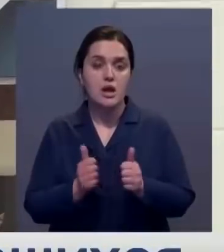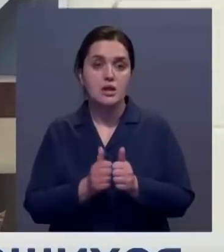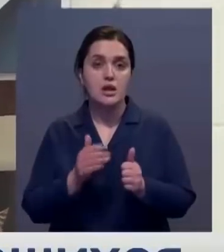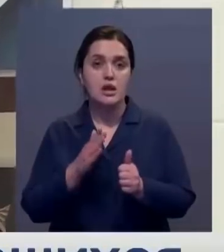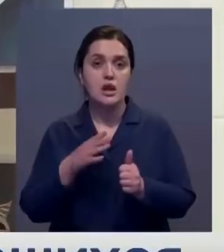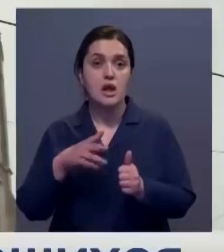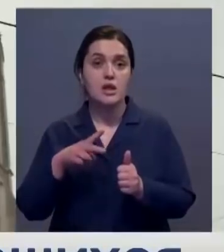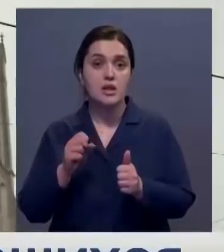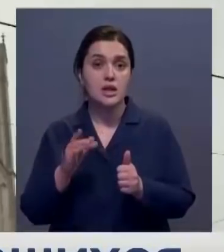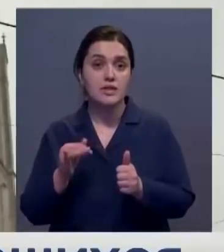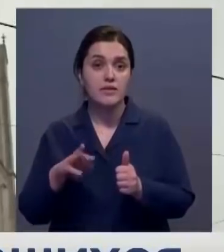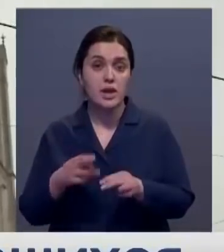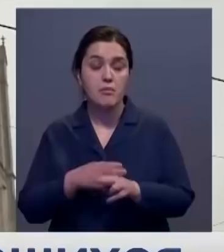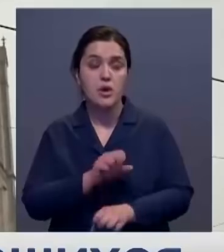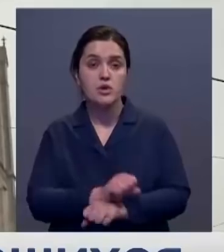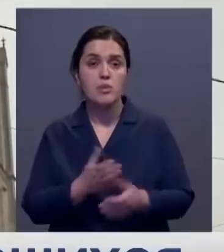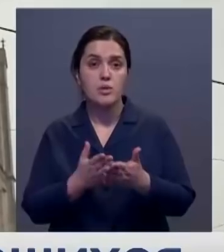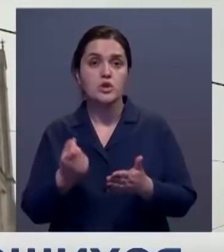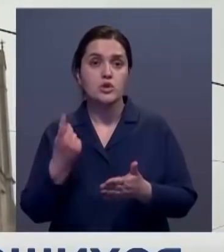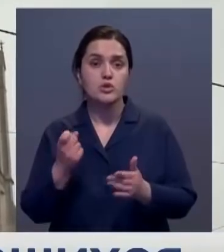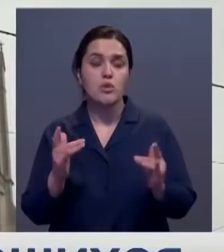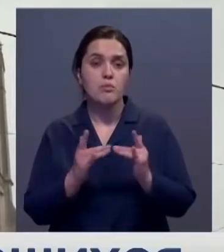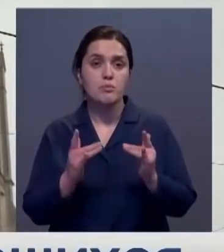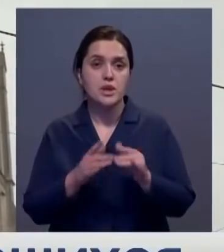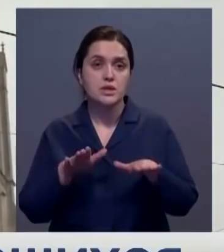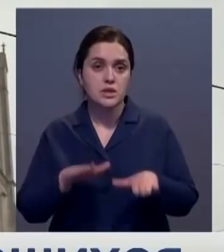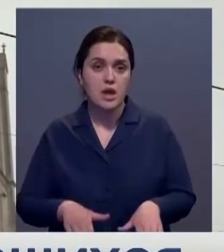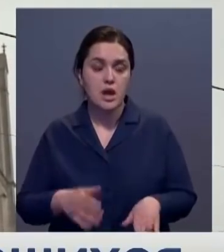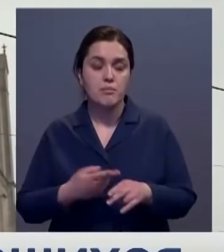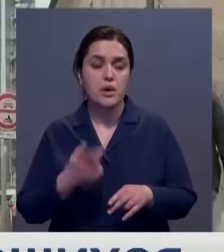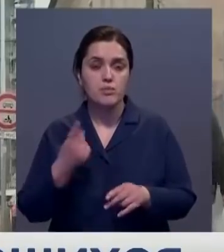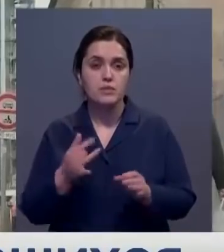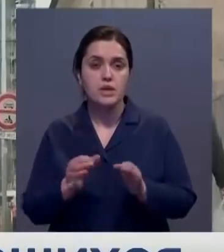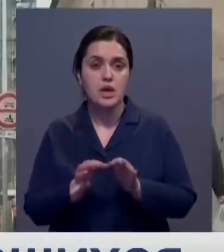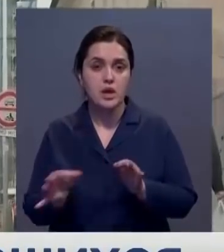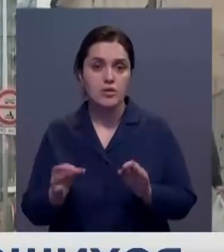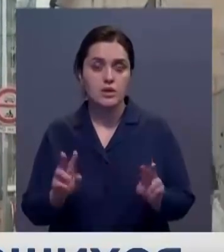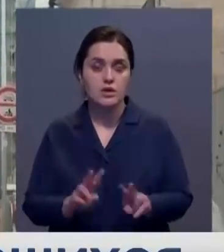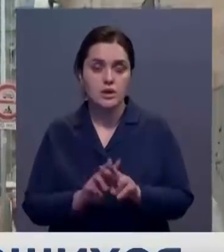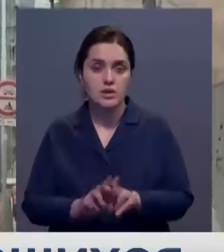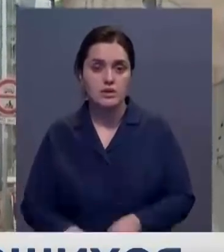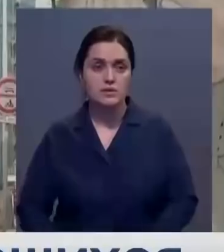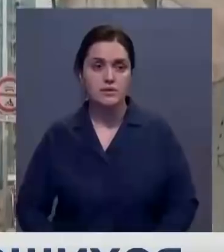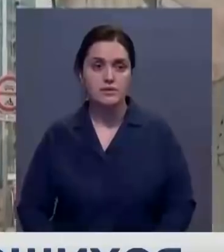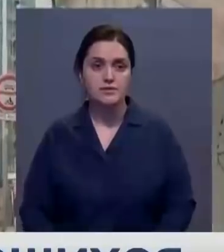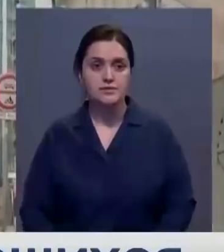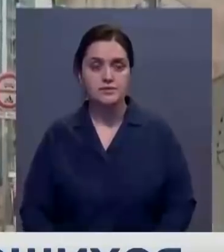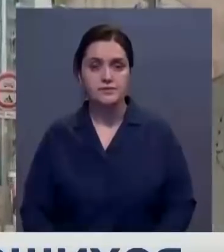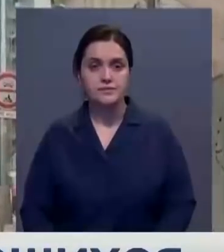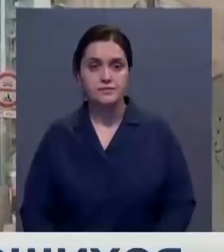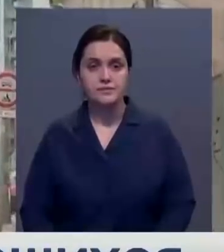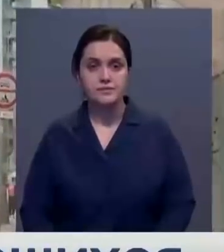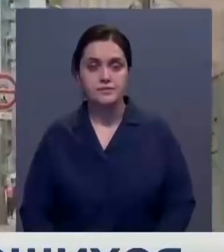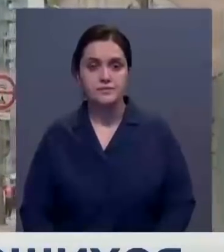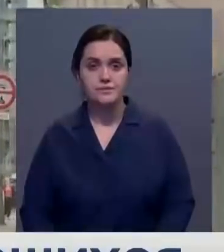Ватвы, а также около сотни койко-мест в приюте в одном из районов столицы. Дмитрий Лукший, Павел Невит, Хабар, 24,